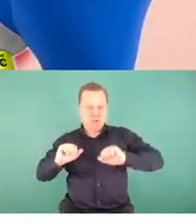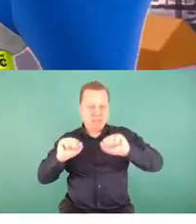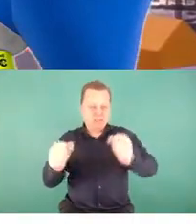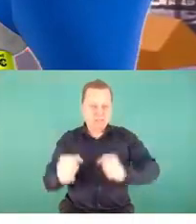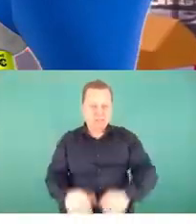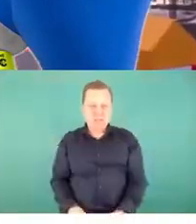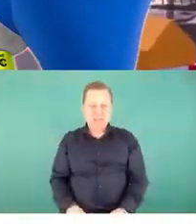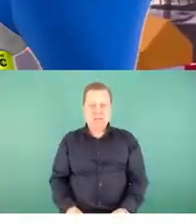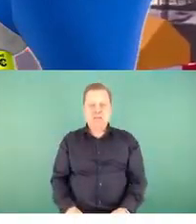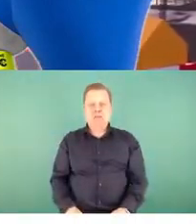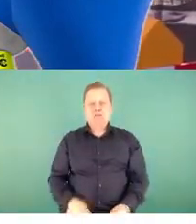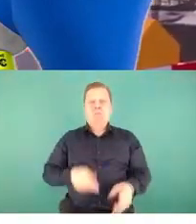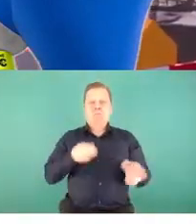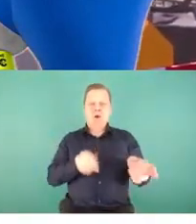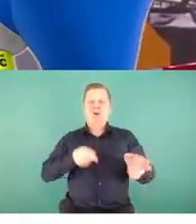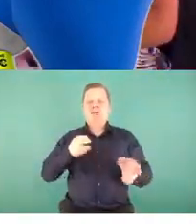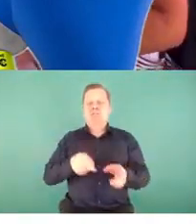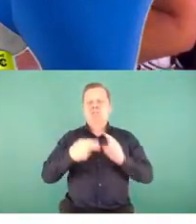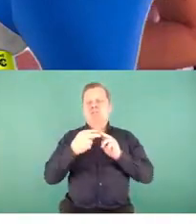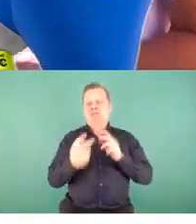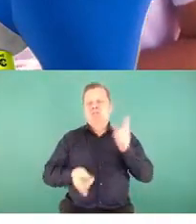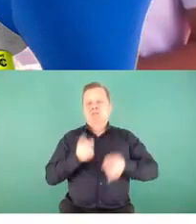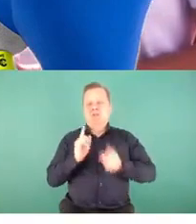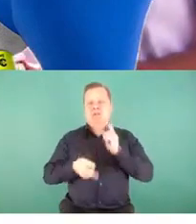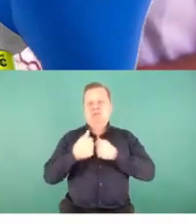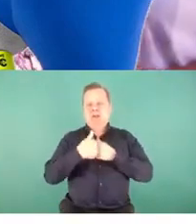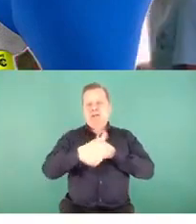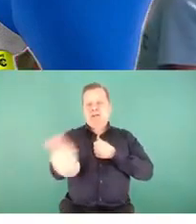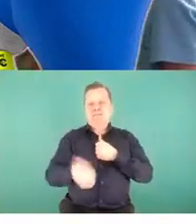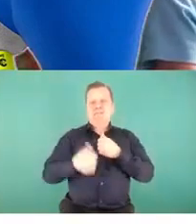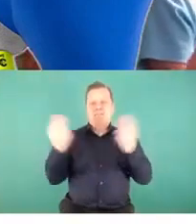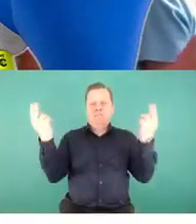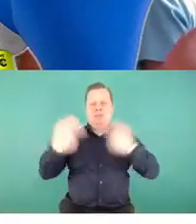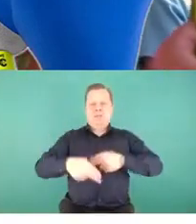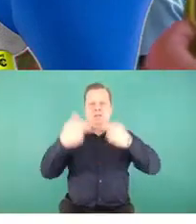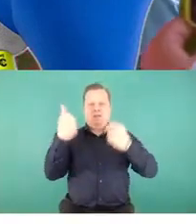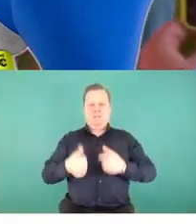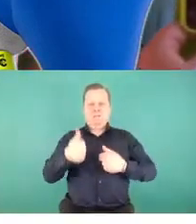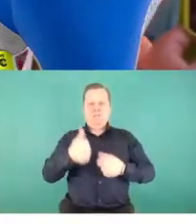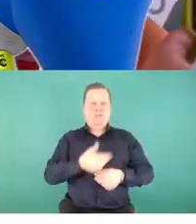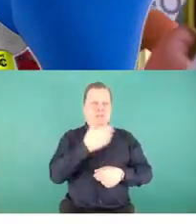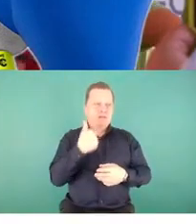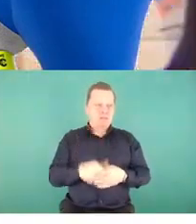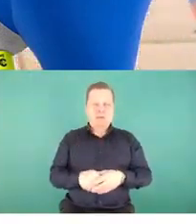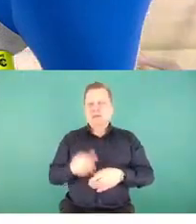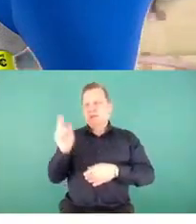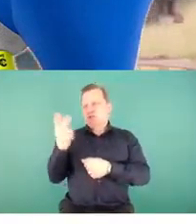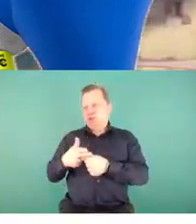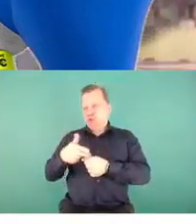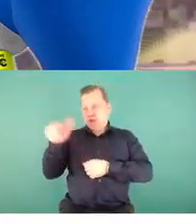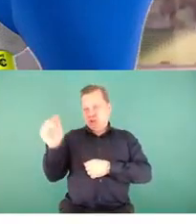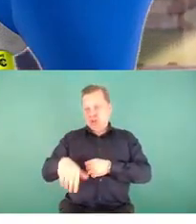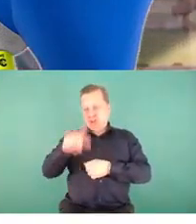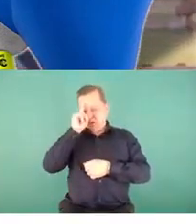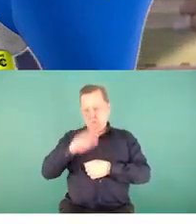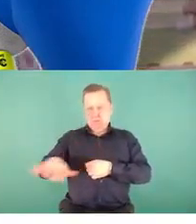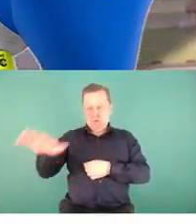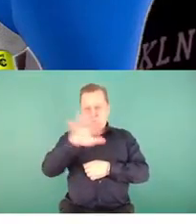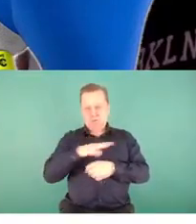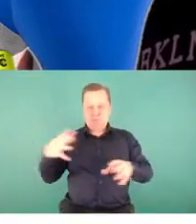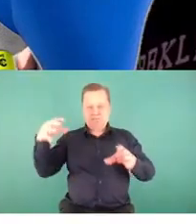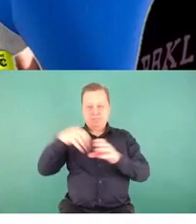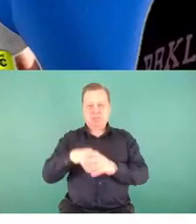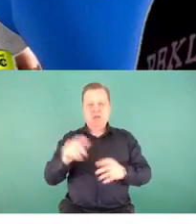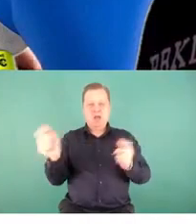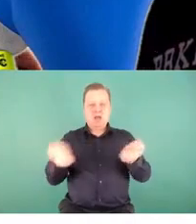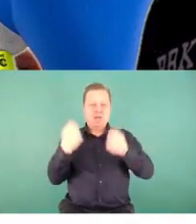Pociąg szybko mknie po torach i nie staje przy zaporu. Ponad 30 tysięcy osób uczestniczyło w piknikach